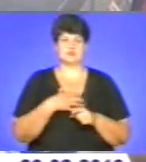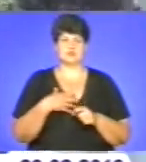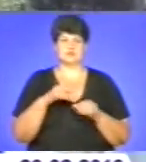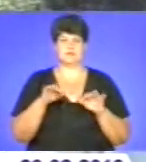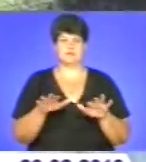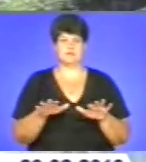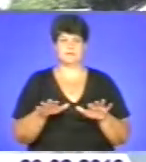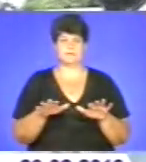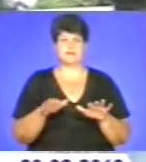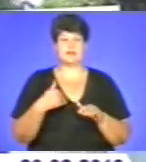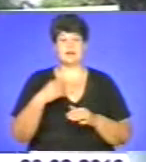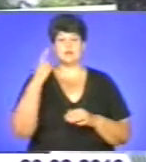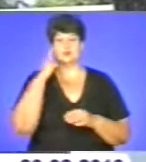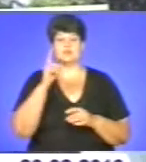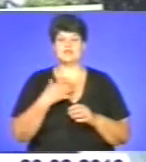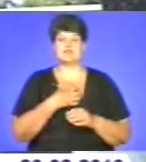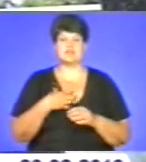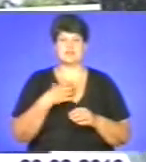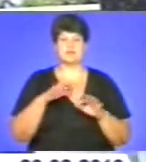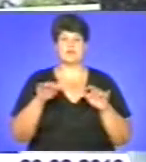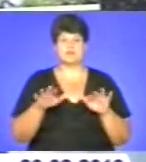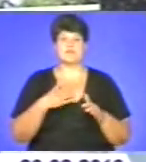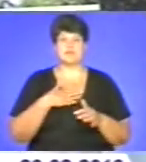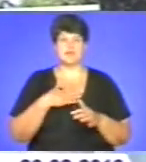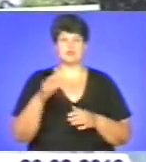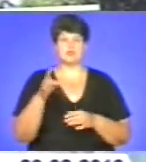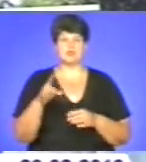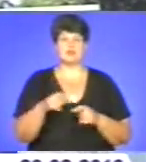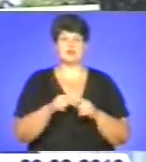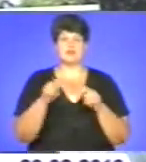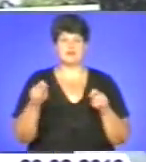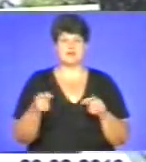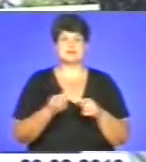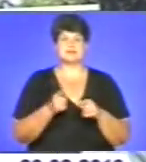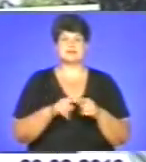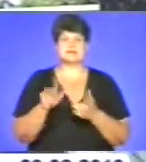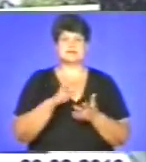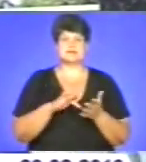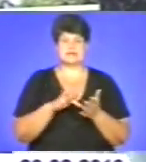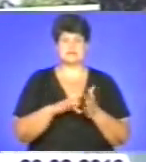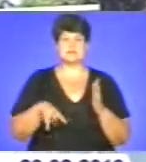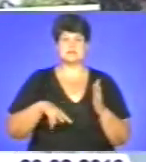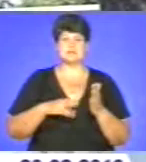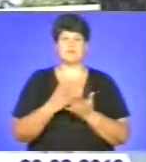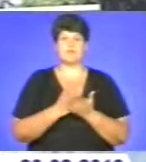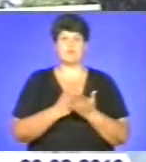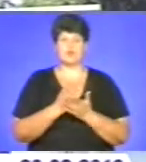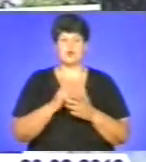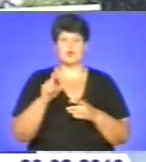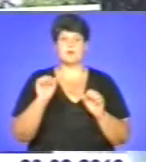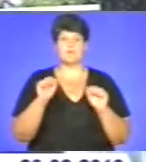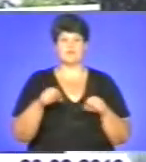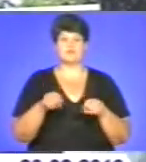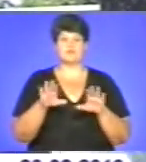Я думаю, що це дуже важлива подія в нашому районі, що відкривається справді такий центр адміністративних послуг. Люди можуть вирішувати